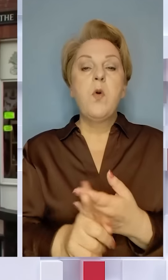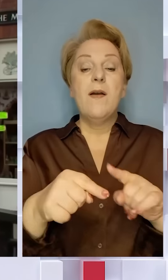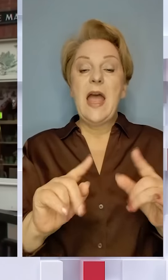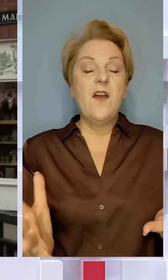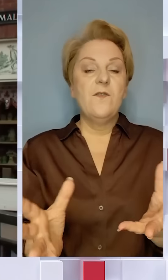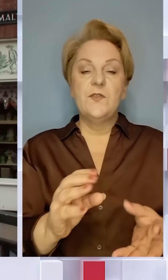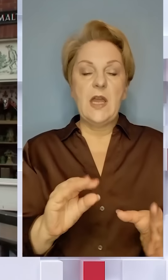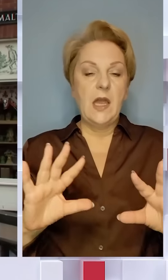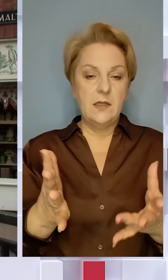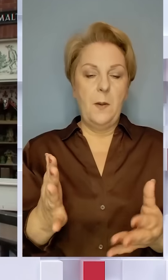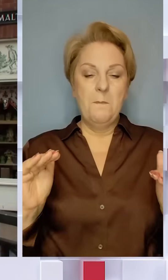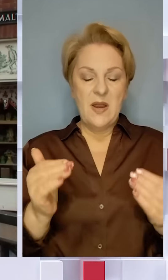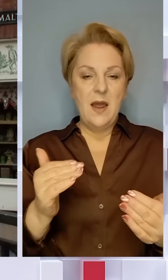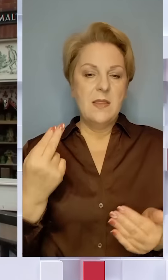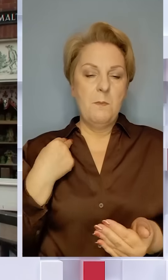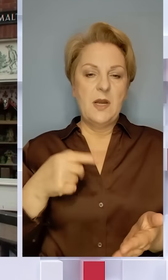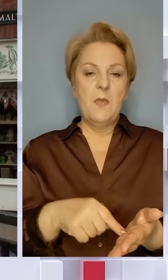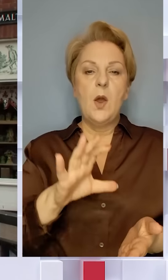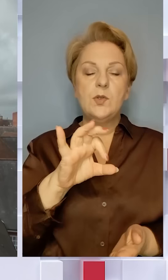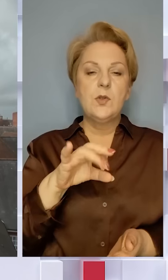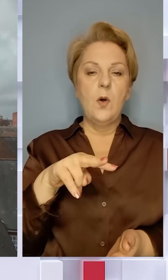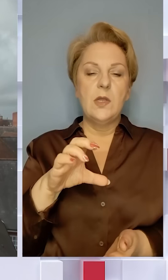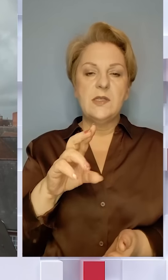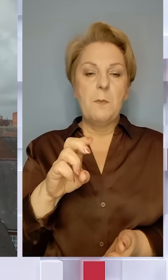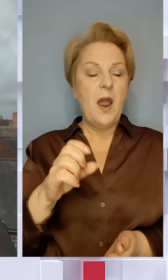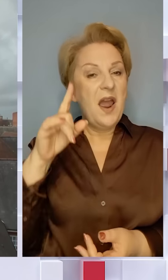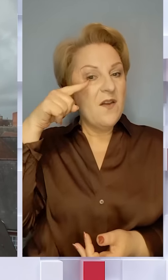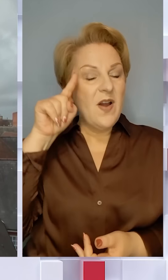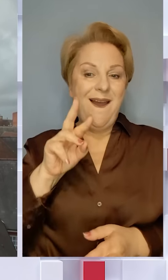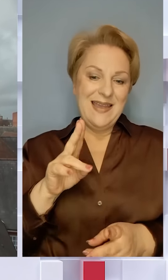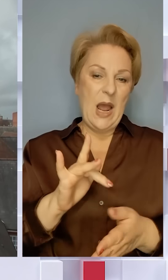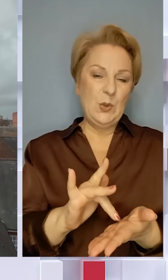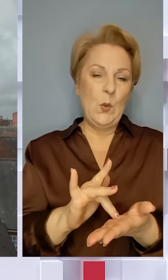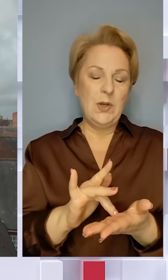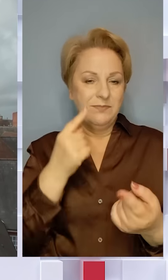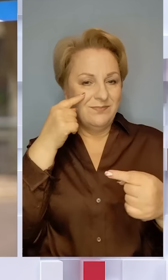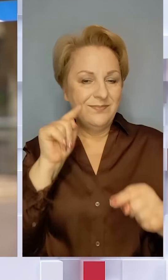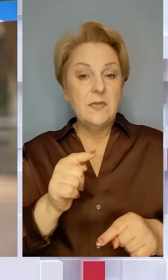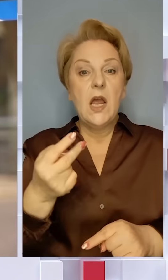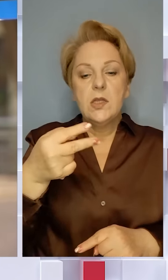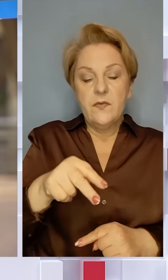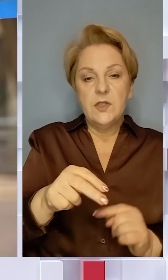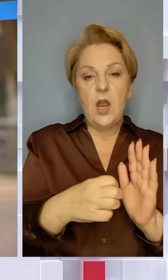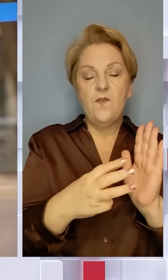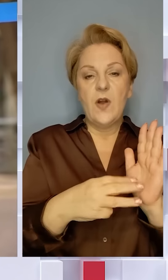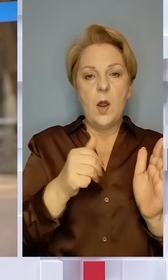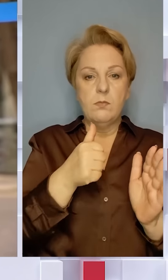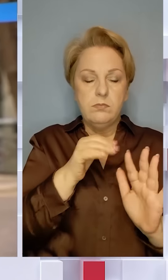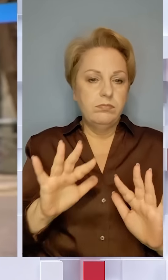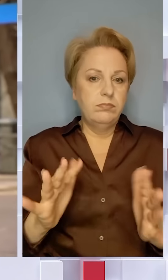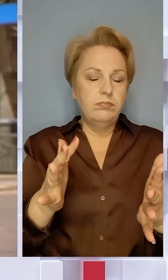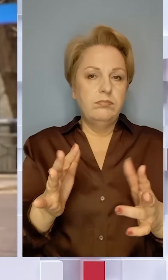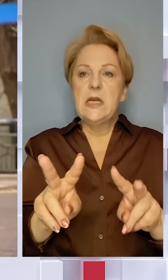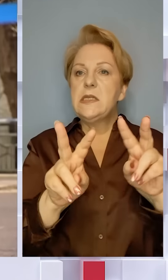все сталося. Невелике британське містечко Солсбері, відоме переважно як туристична принада, 2018-му стає